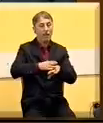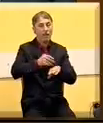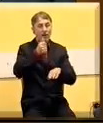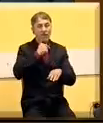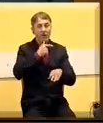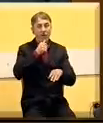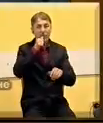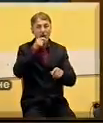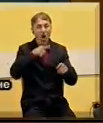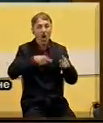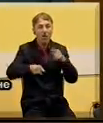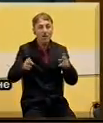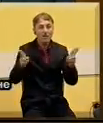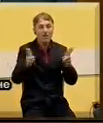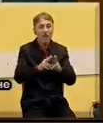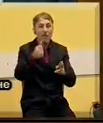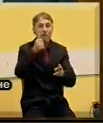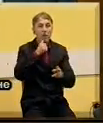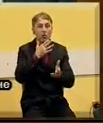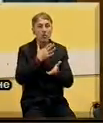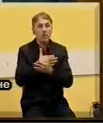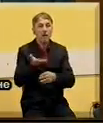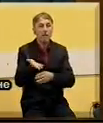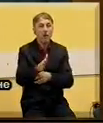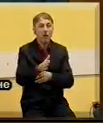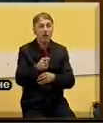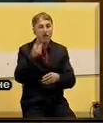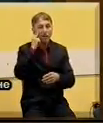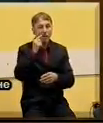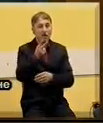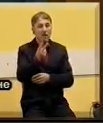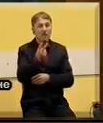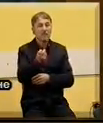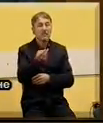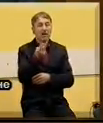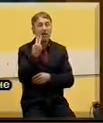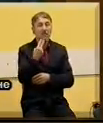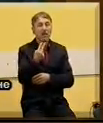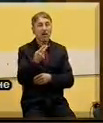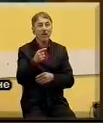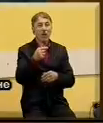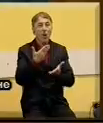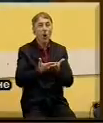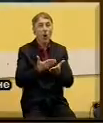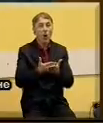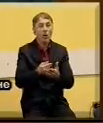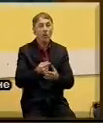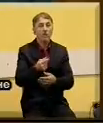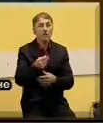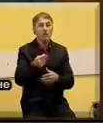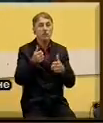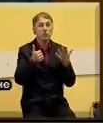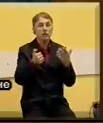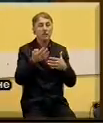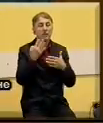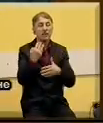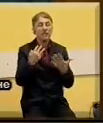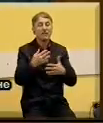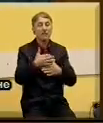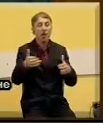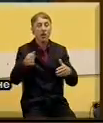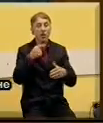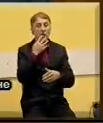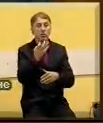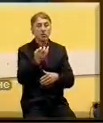fizičkih lica ukupno smanjenje budžeta za poljoprivredu će biti 211 miliona dinara odnosno umjesto 7 milijardi 690 miliona